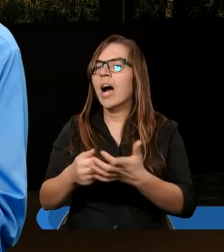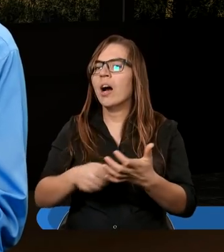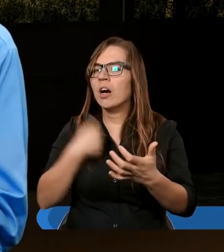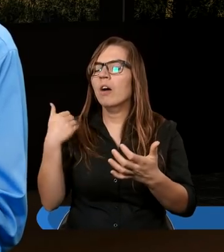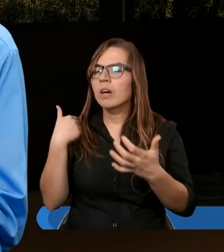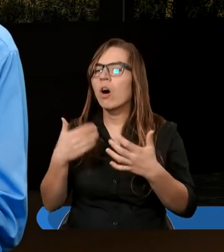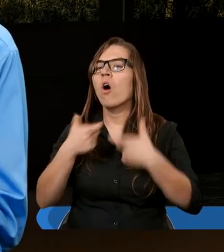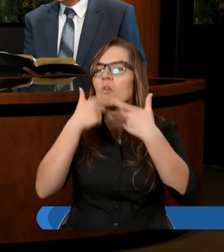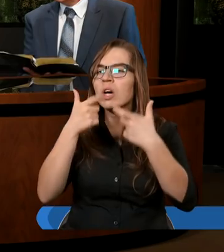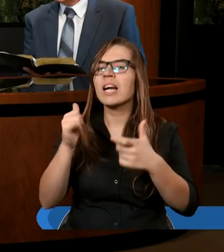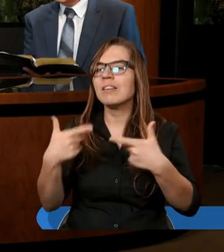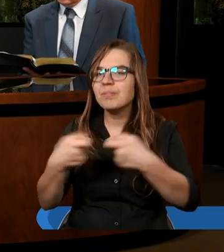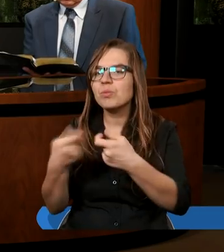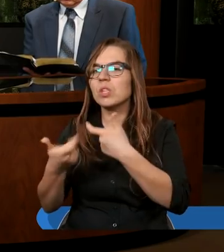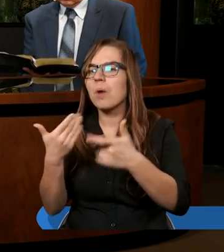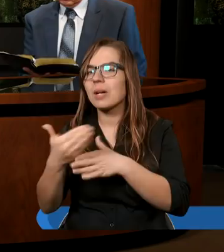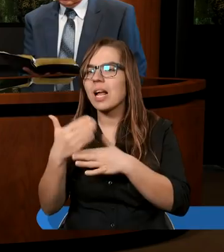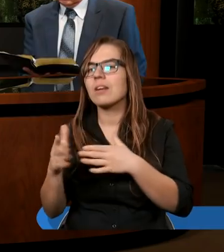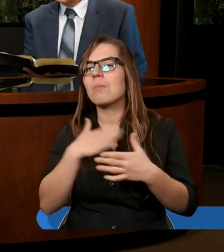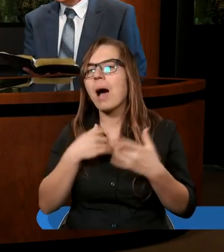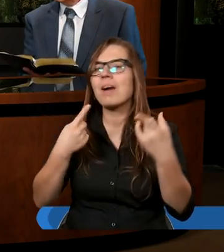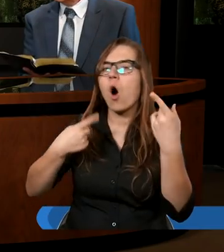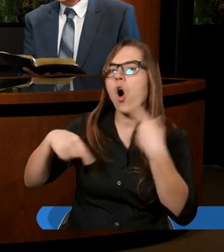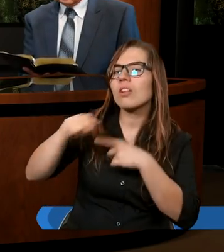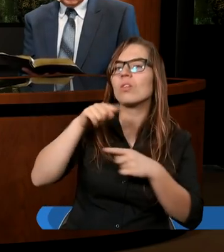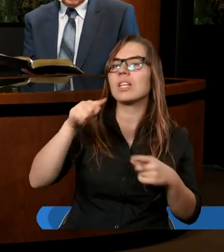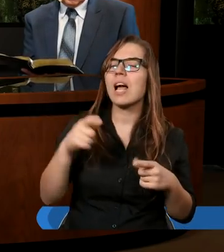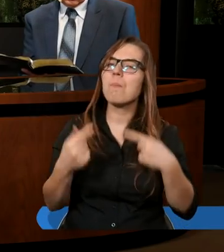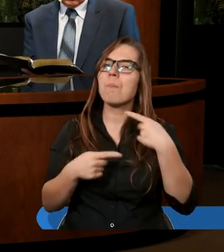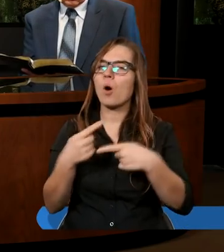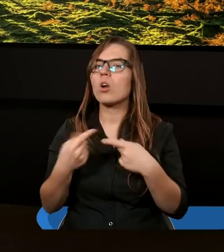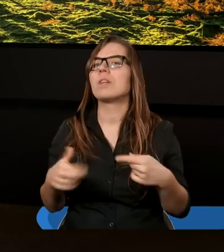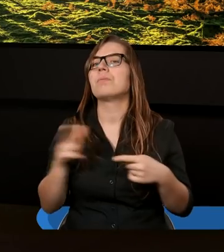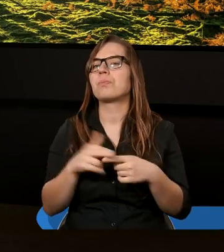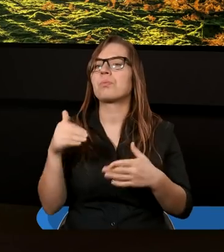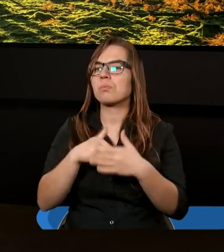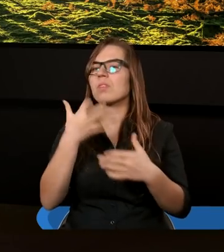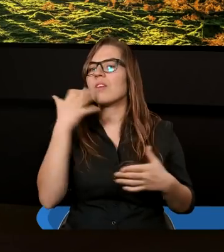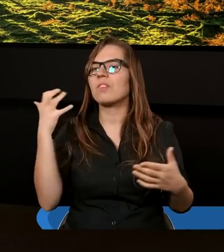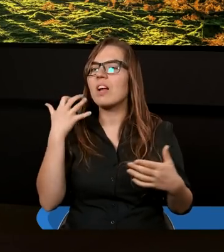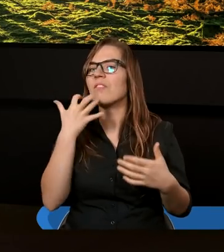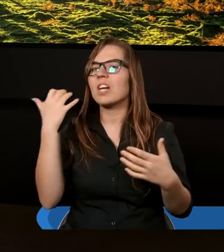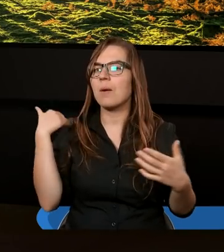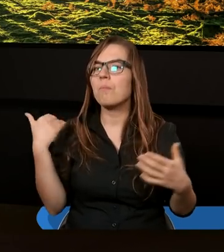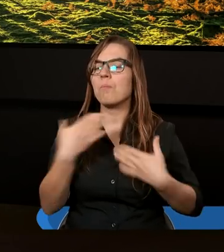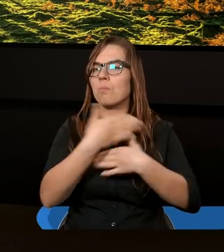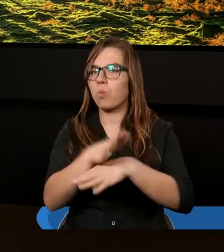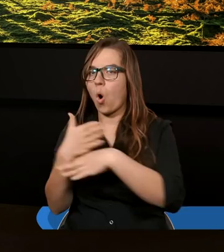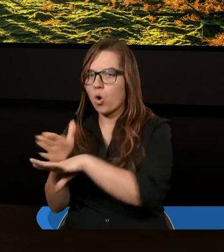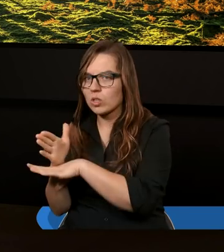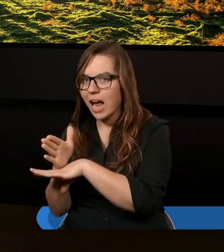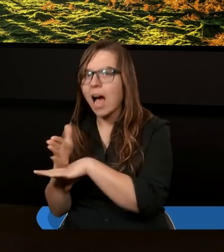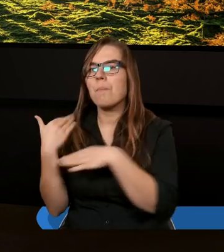świecie, został ogłoszony. Czyli mamy jakby odwrócenie zupełnie tego procesu, który nastąpił wcześniej. Wcześniej był podział,